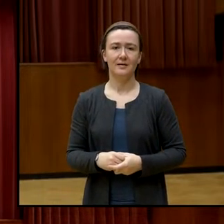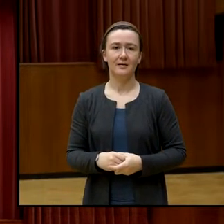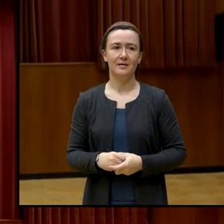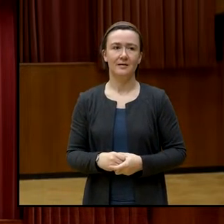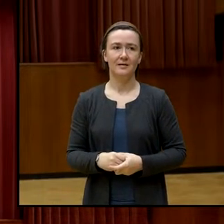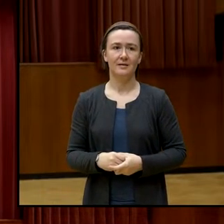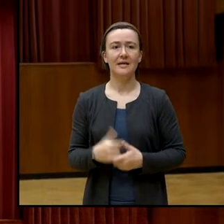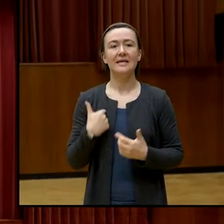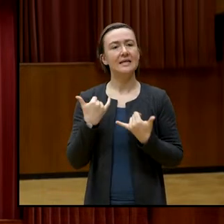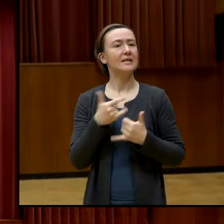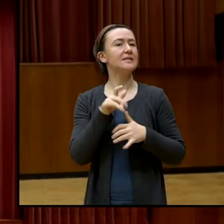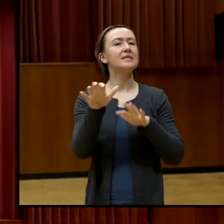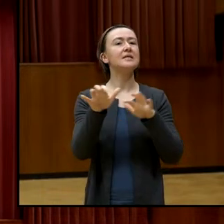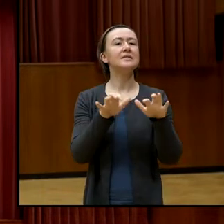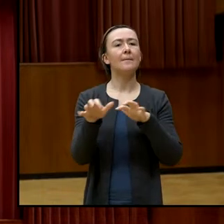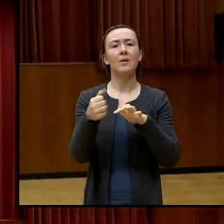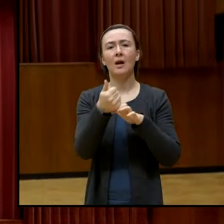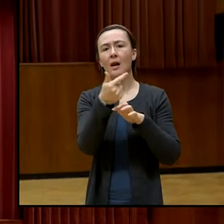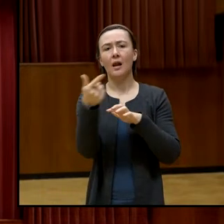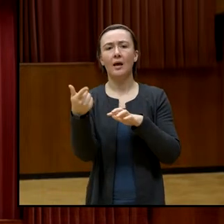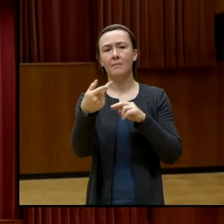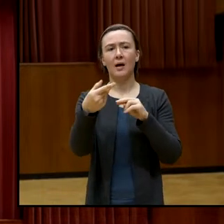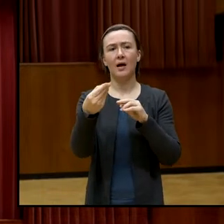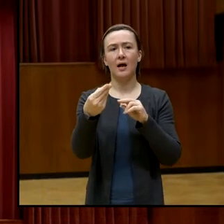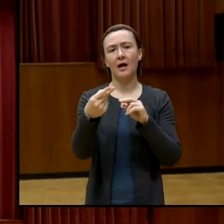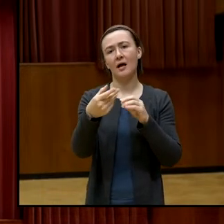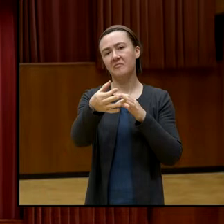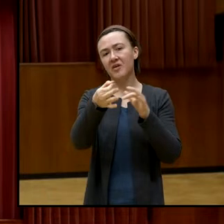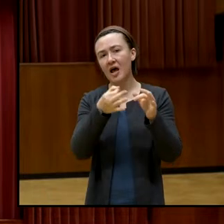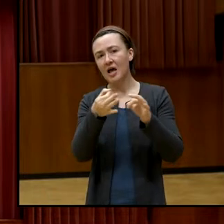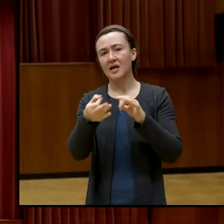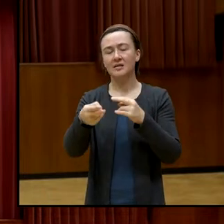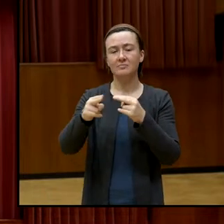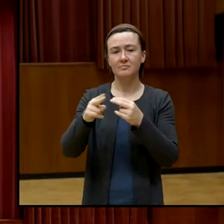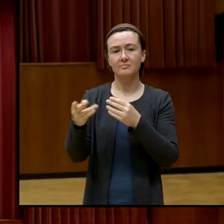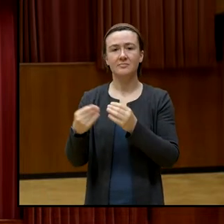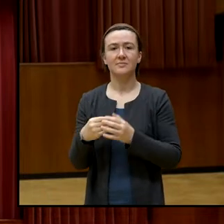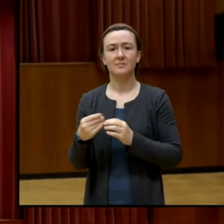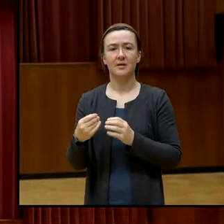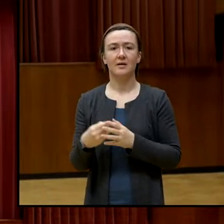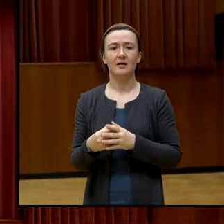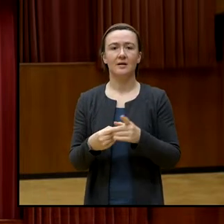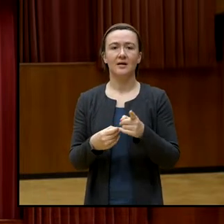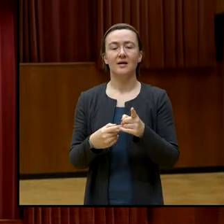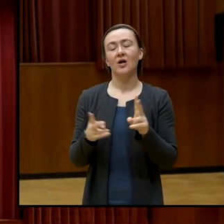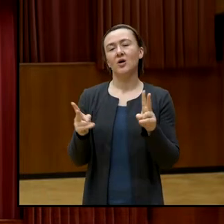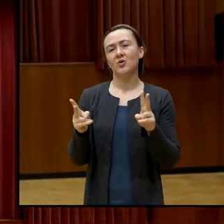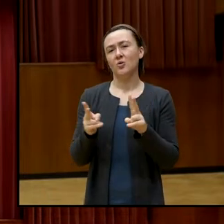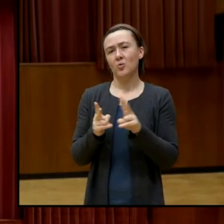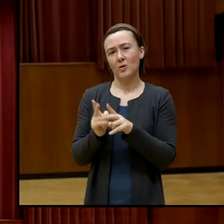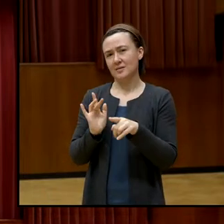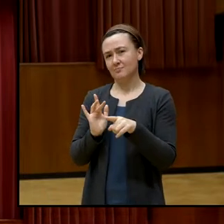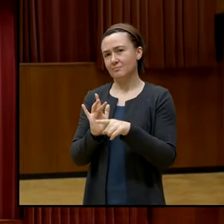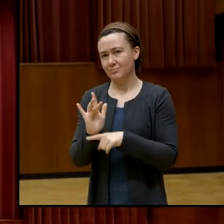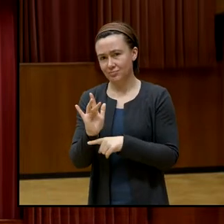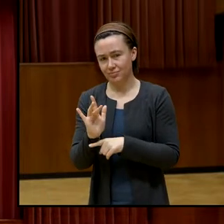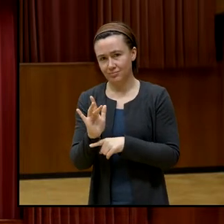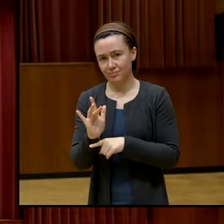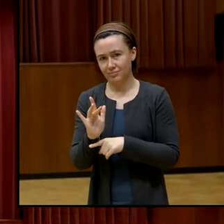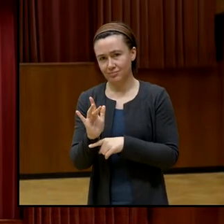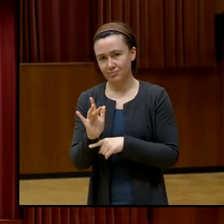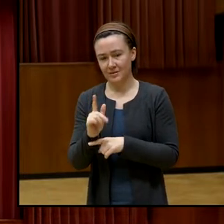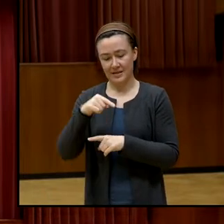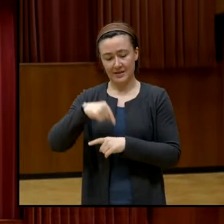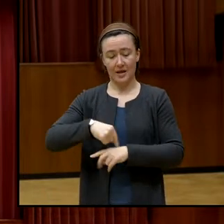Ja, ich sammle jetzt ein paar Inputs. Ich habe nur einen kurzen Einwand. Wir sind nicht einmal innerhalb